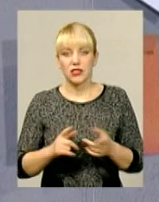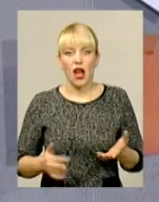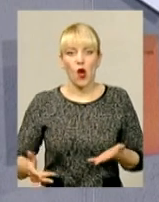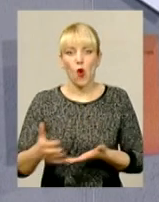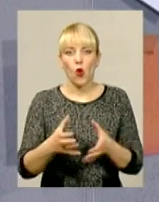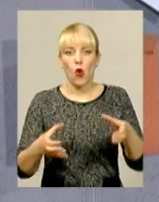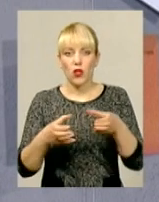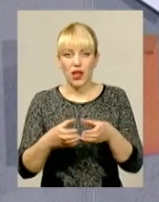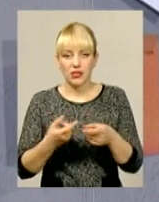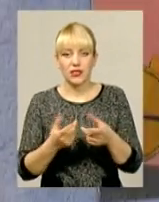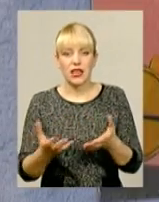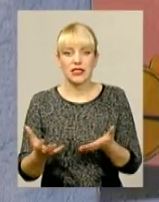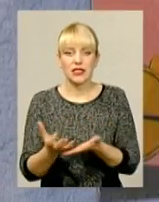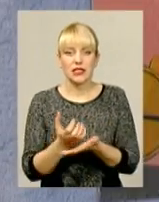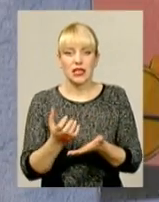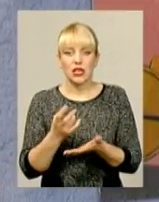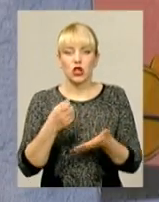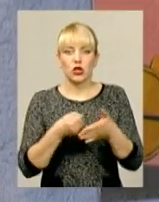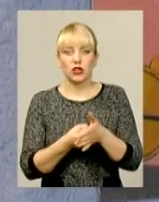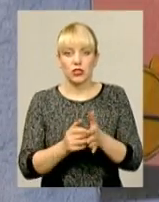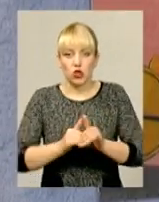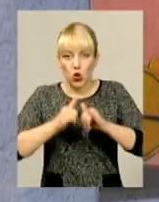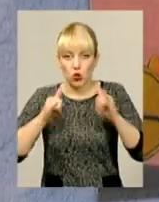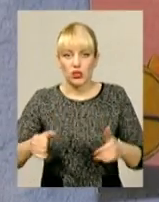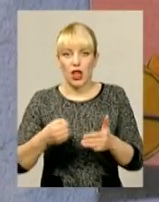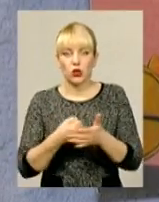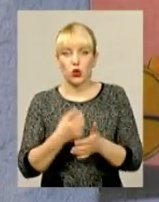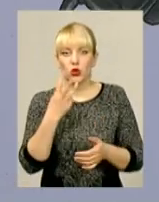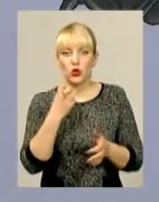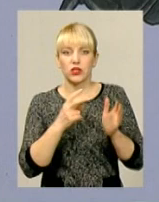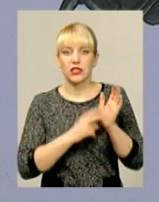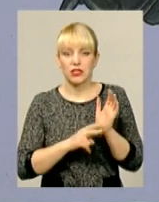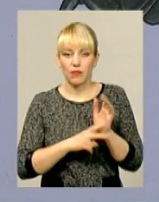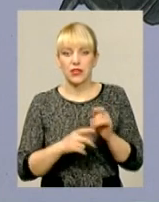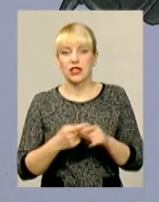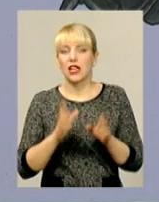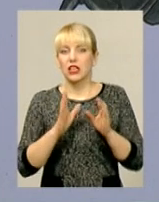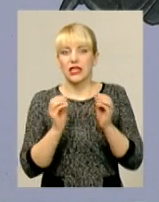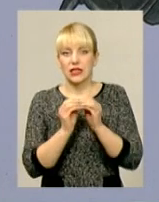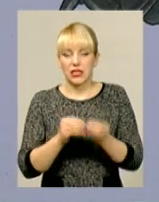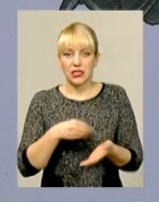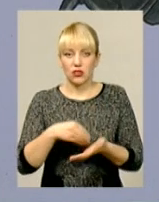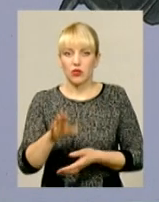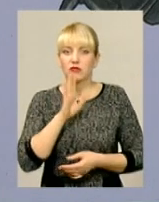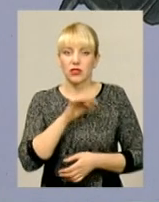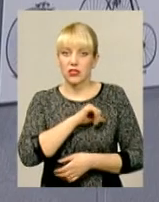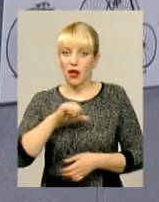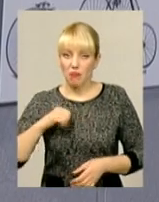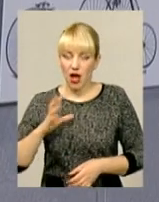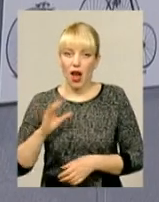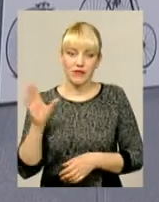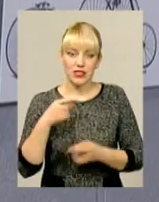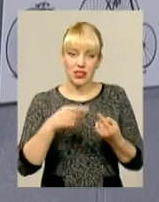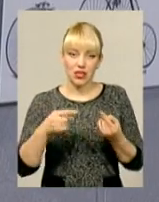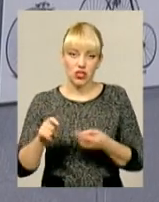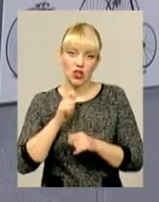аж до 370. Лише кілька листівок із зображенням роверів дівчина купила сама. Усі інші дарували друзі та надсилали